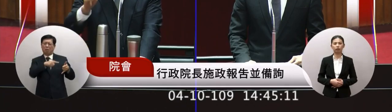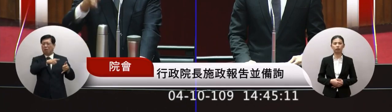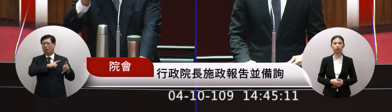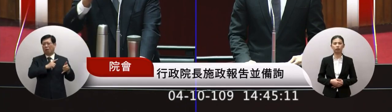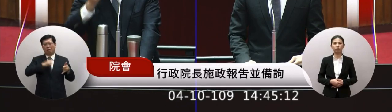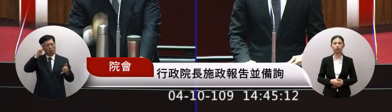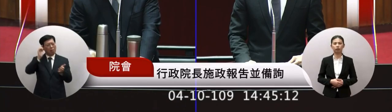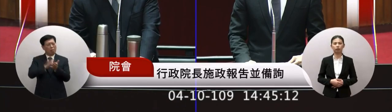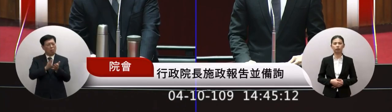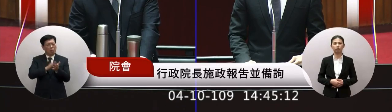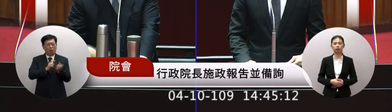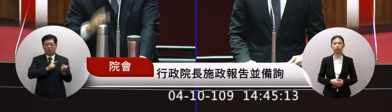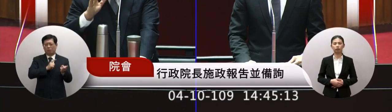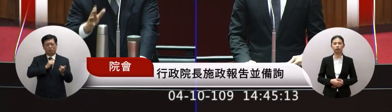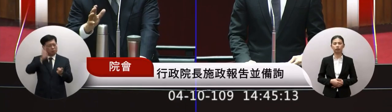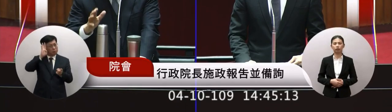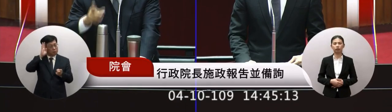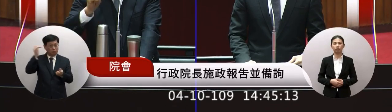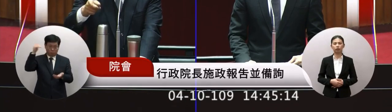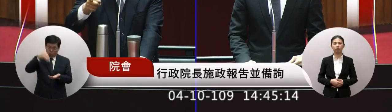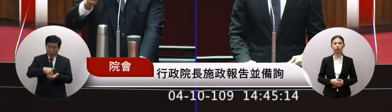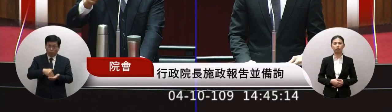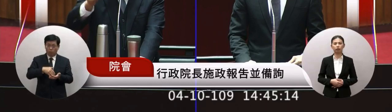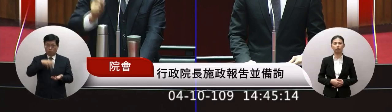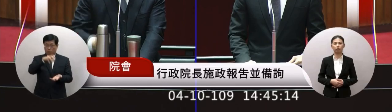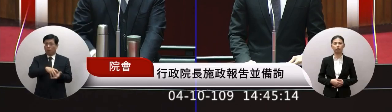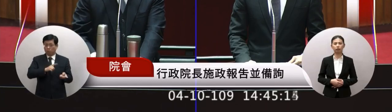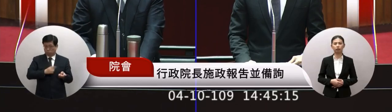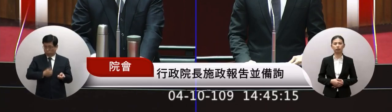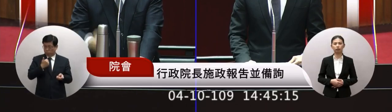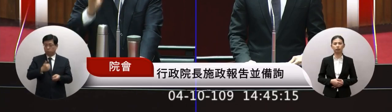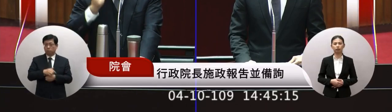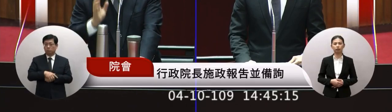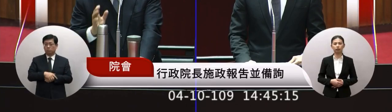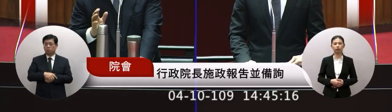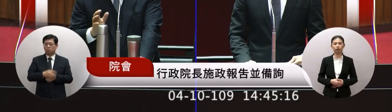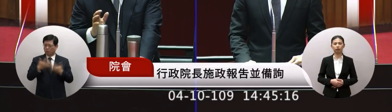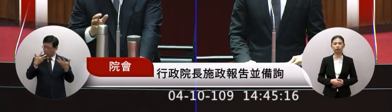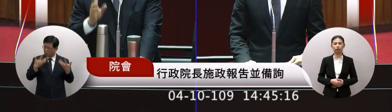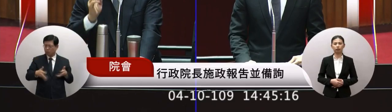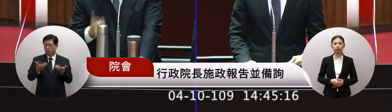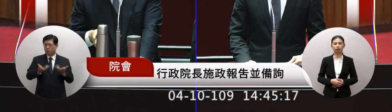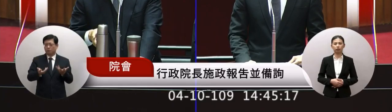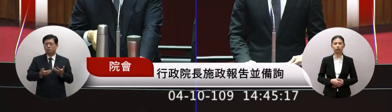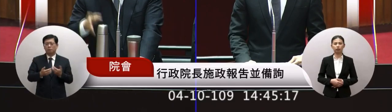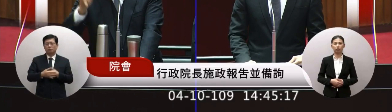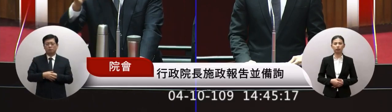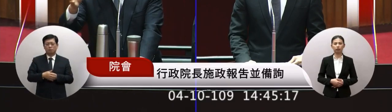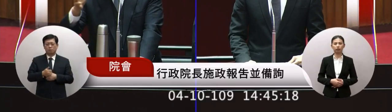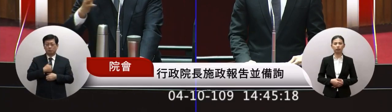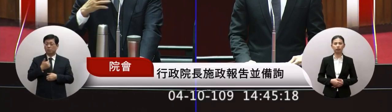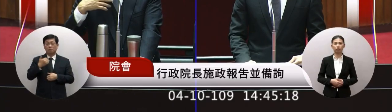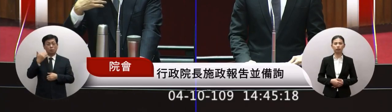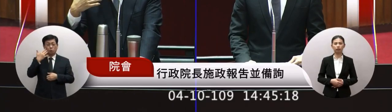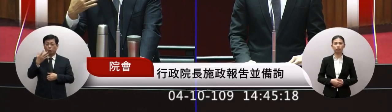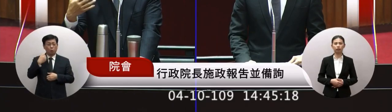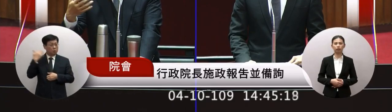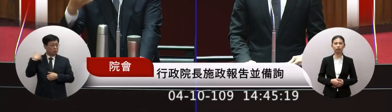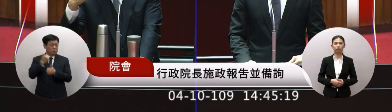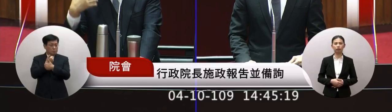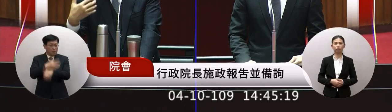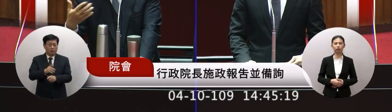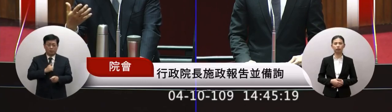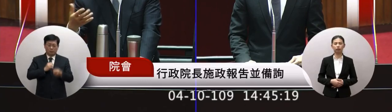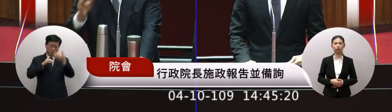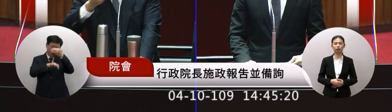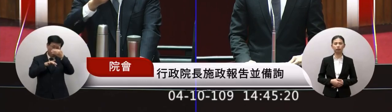的或是跟他當作亂說的但最好證明的是真的所以有很多東西其實如果沒有嚇過那個完